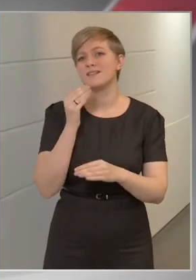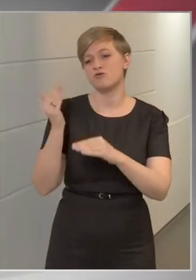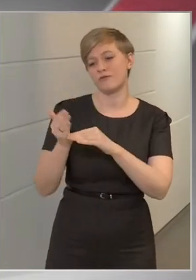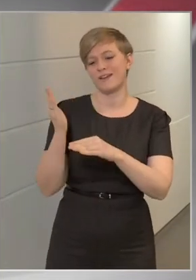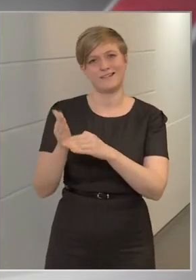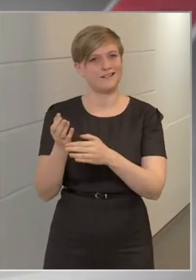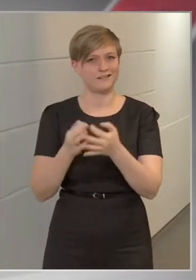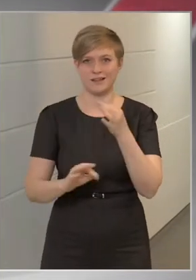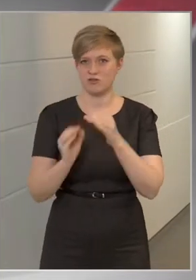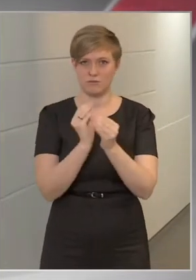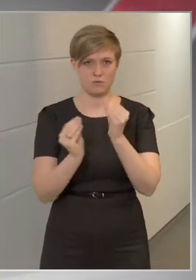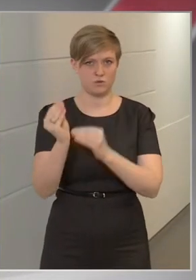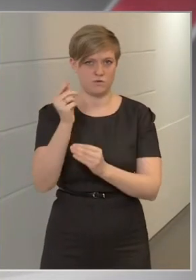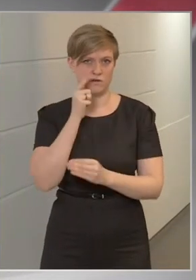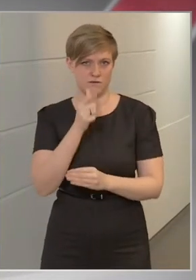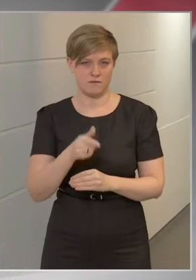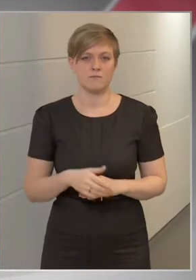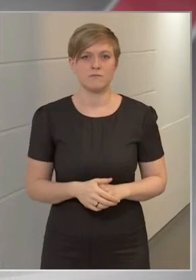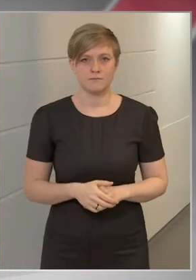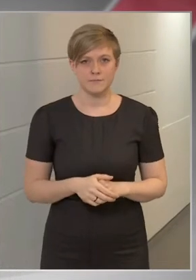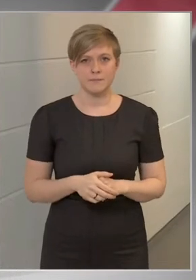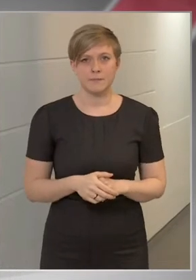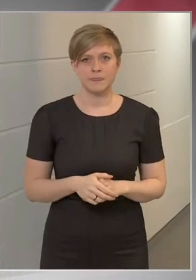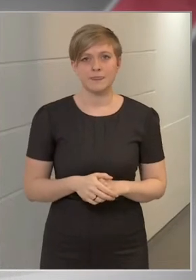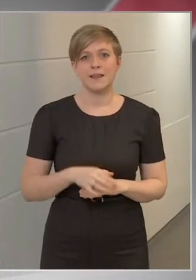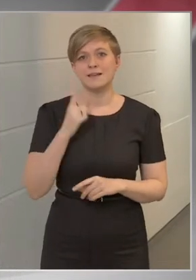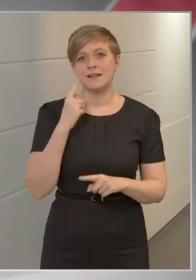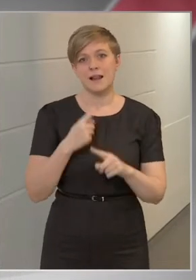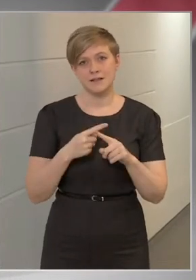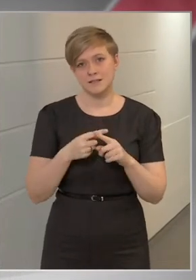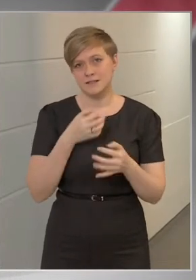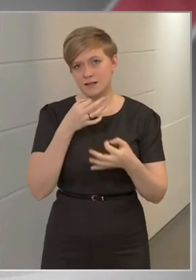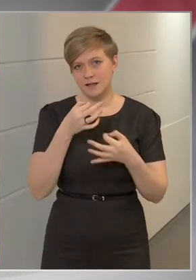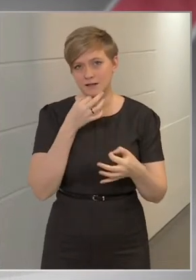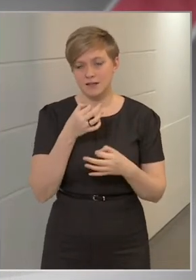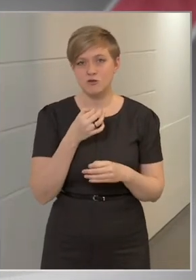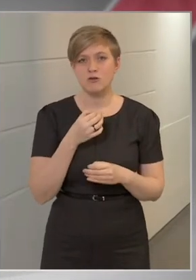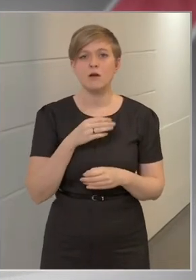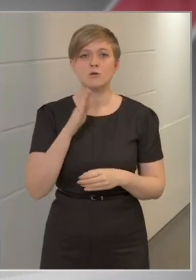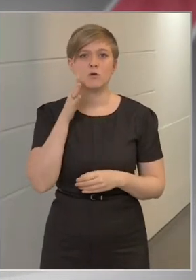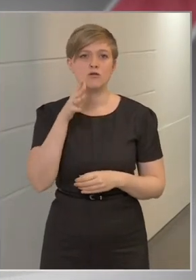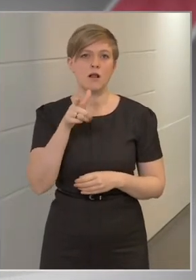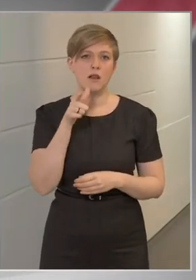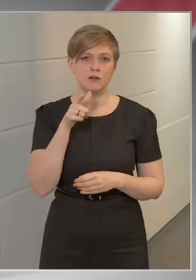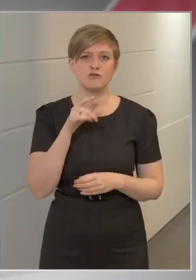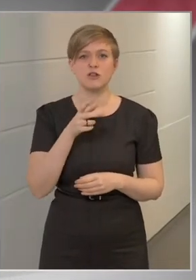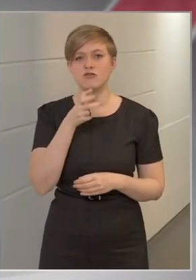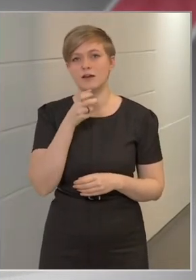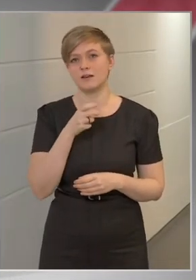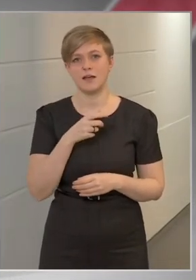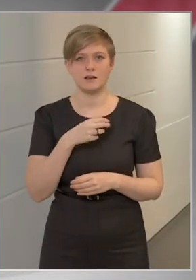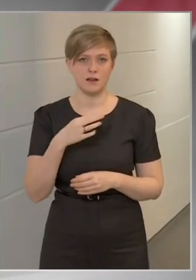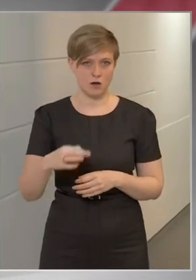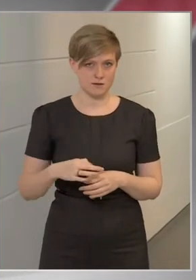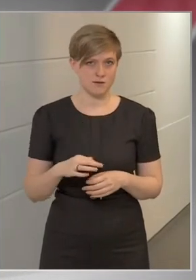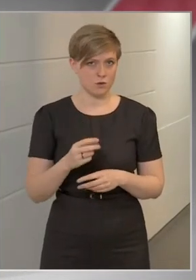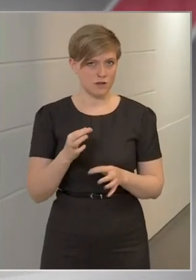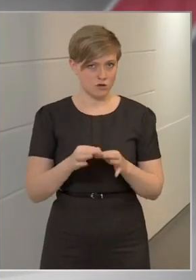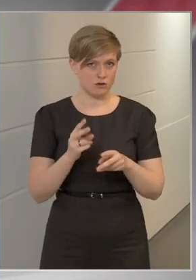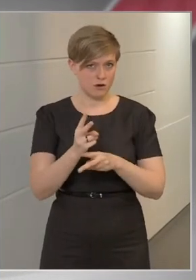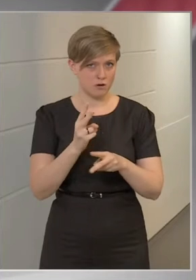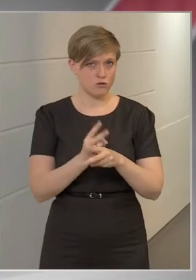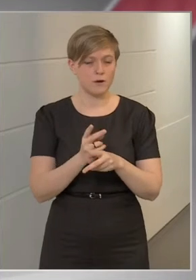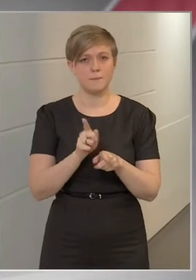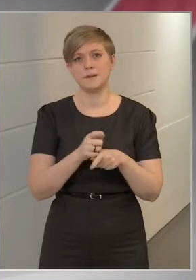teljes egészében pótolni fogják. Telex kérdése jönnek. Kósa Lajos és a Csengeri asszony esetet tényleg ahhoz hasonlítható, mint